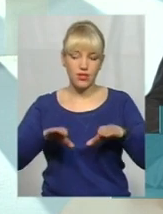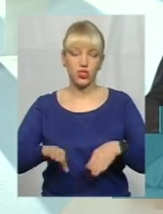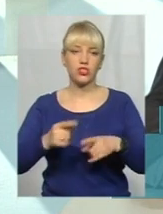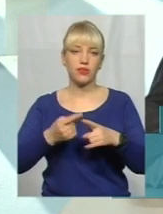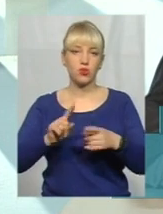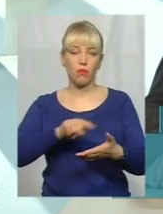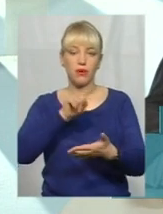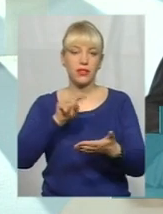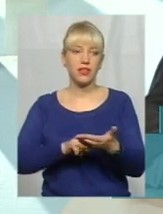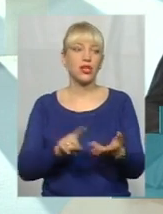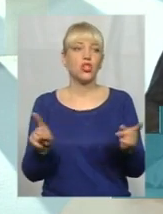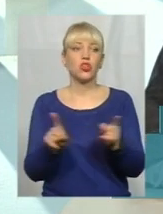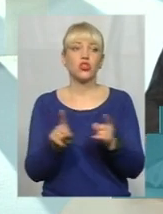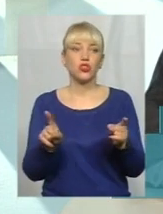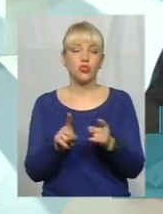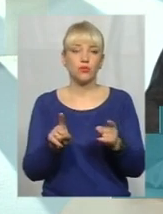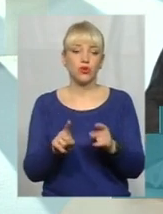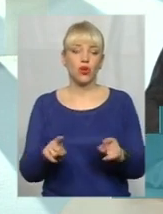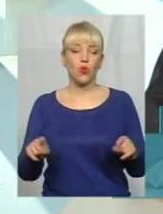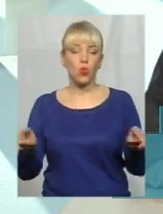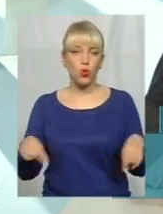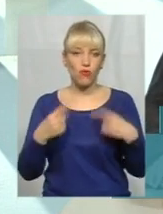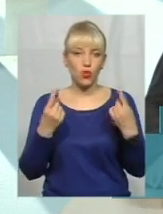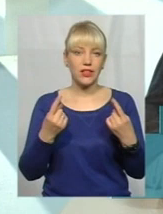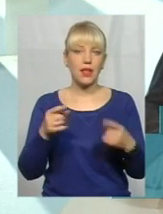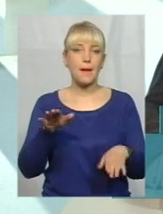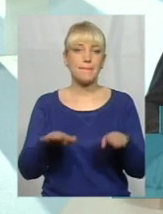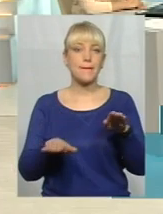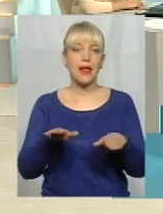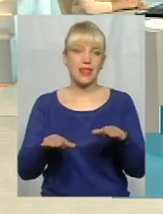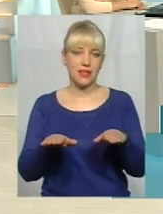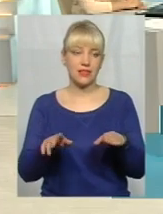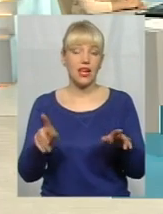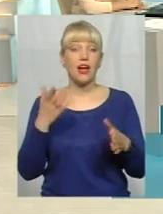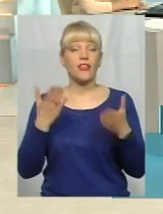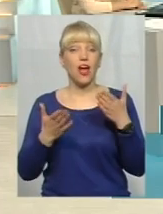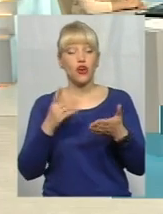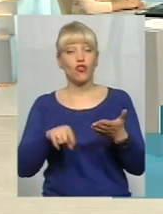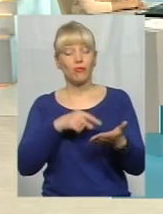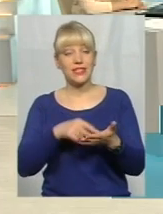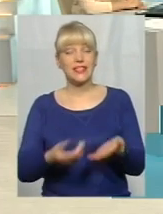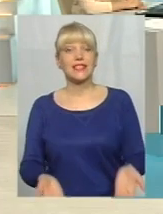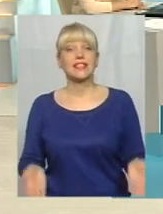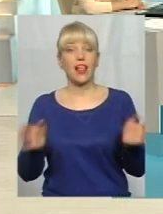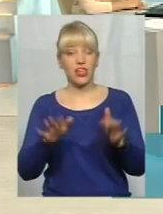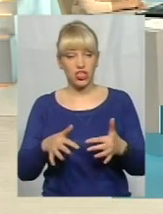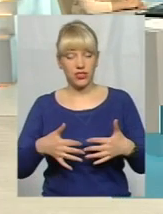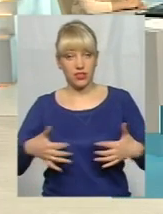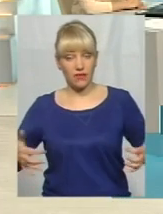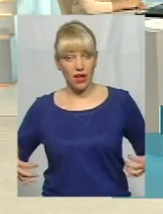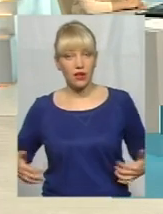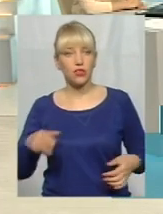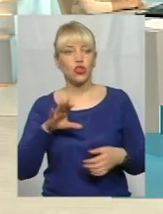якийсь утворити баланс, щоб в місті, якщо і лишилися тварини, то це